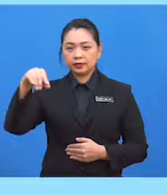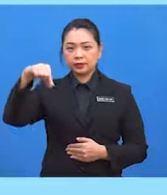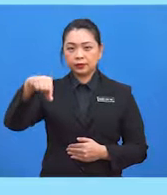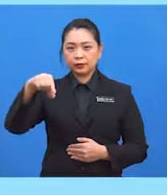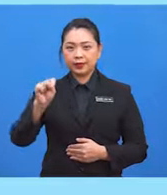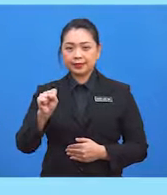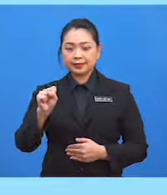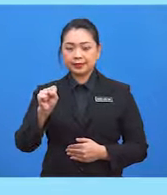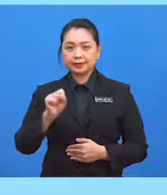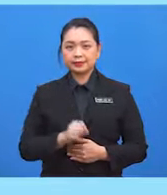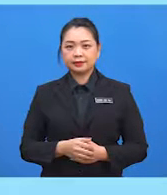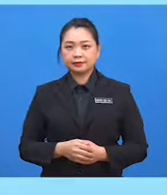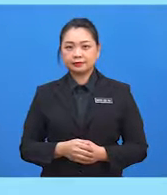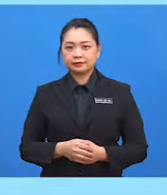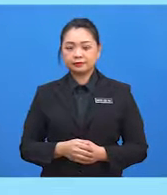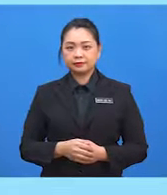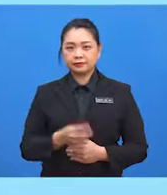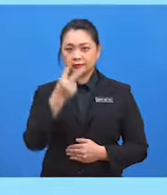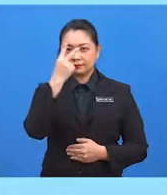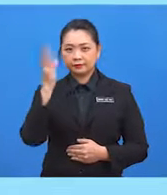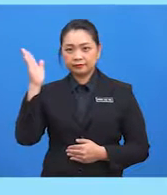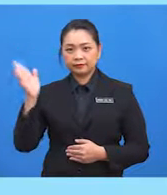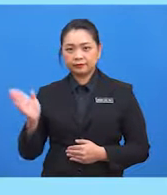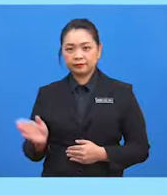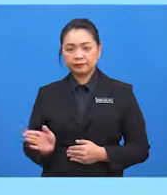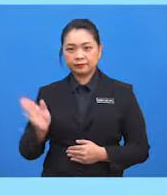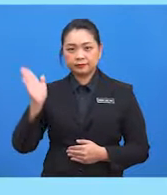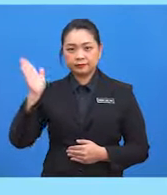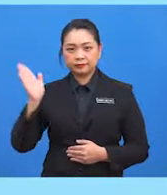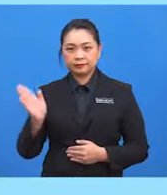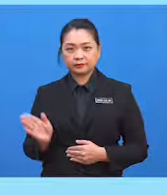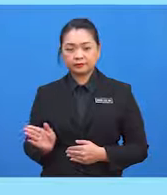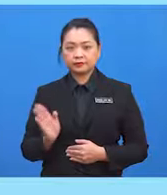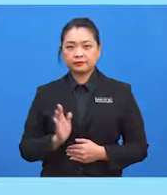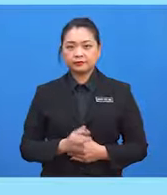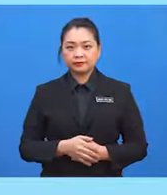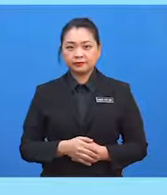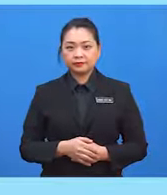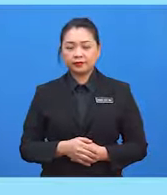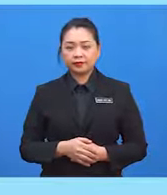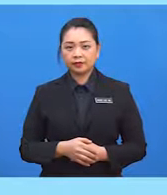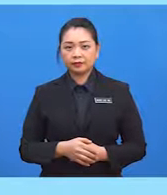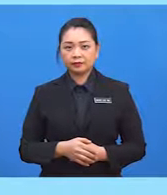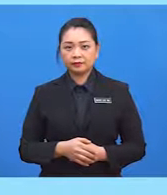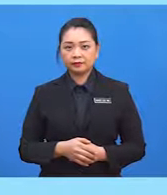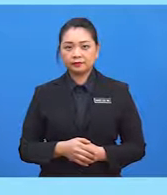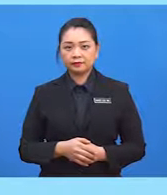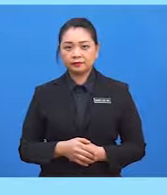QS. Bersamaan 1 per punca kuasa 2, 3.